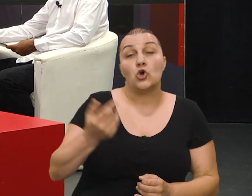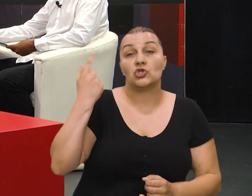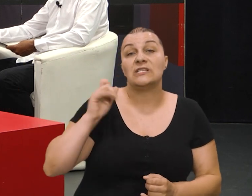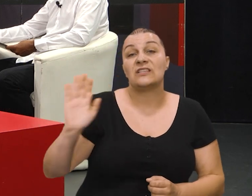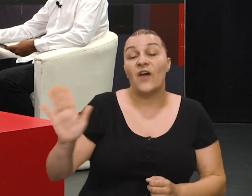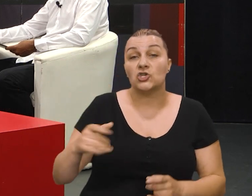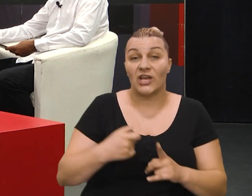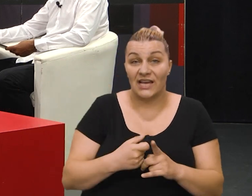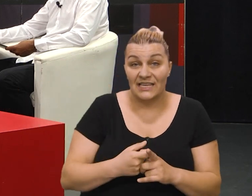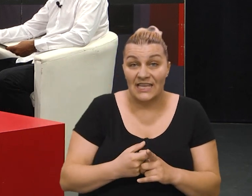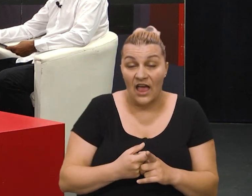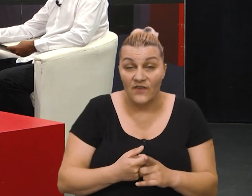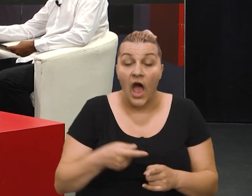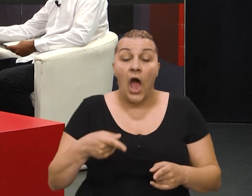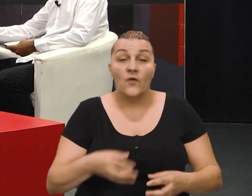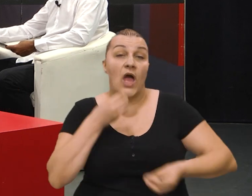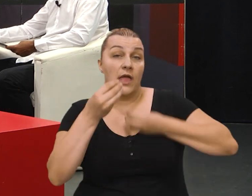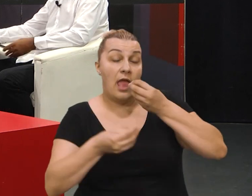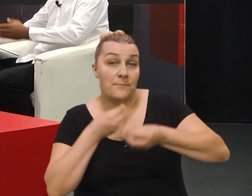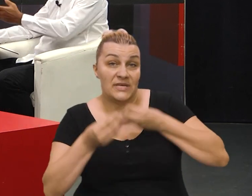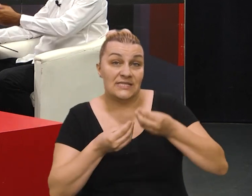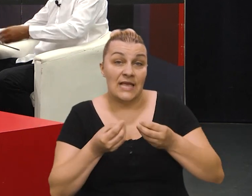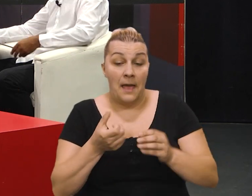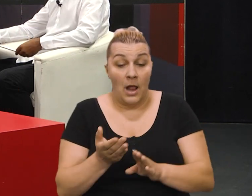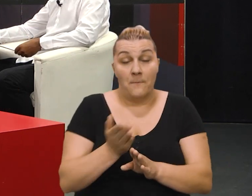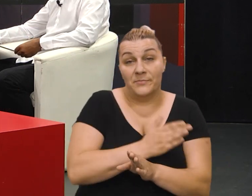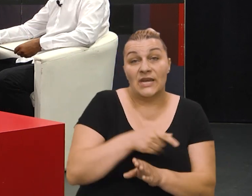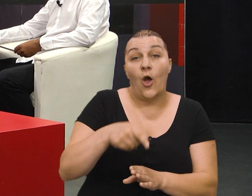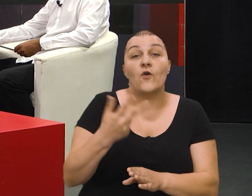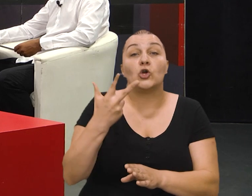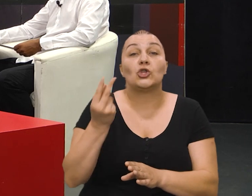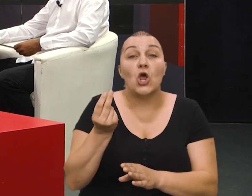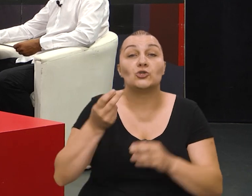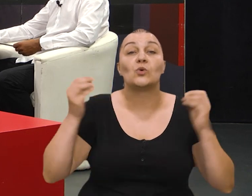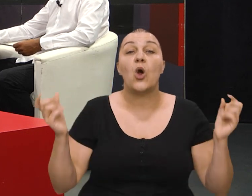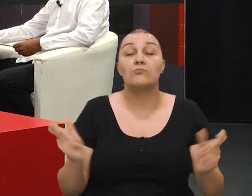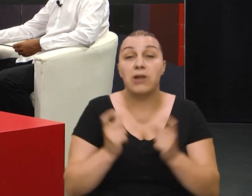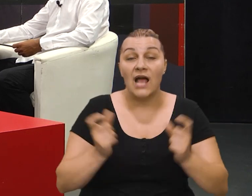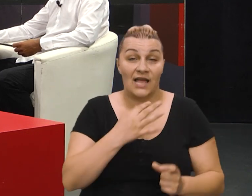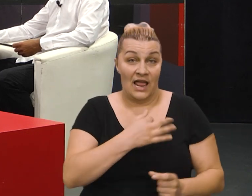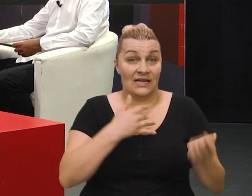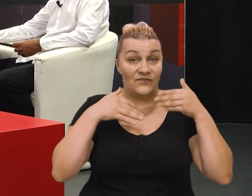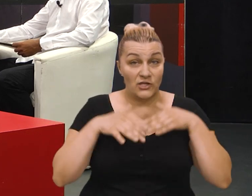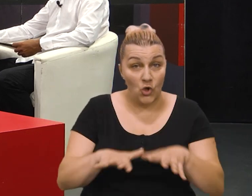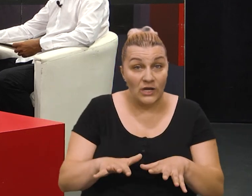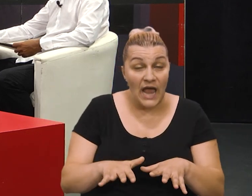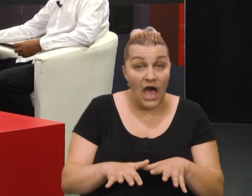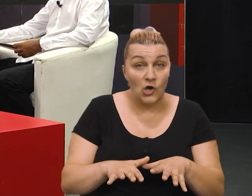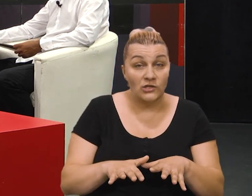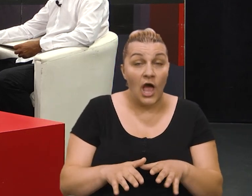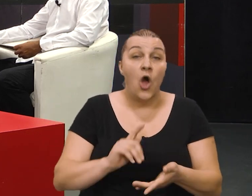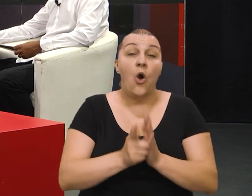potegli iz vašeg Kijeva, a kako je emisija, evo, ide u oči ovog troslukog blagdana Hrvatskog naroda.